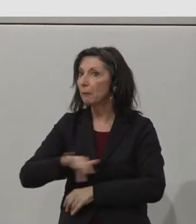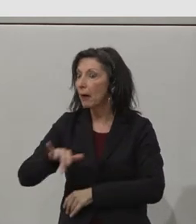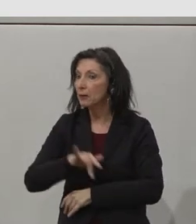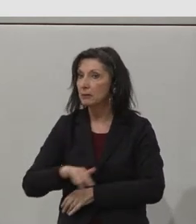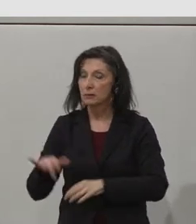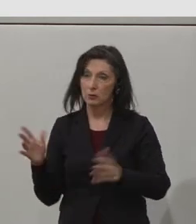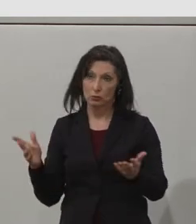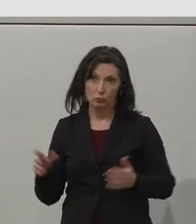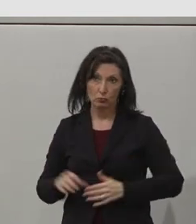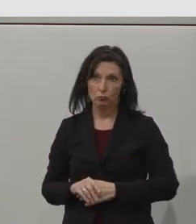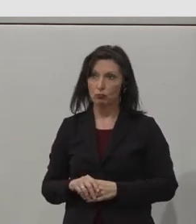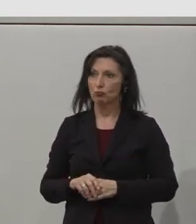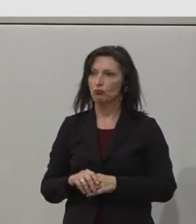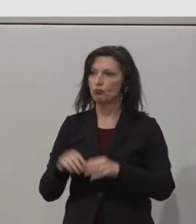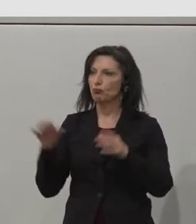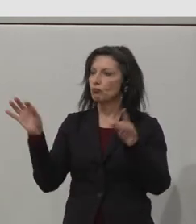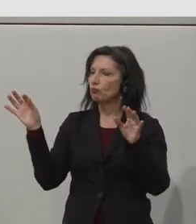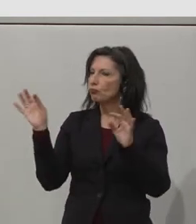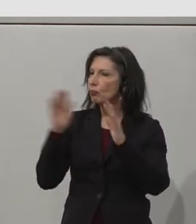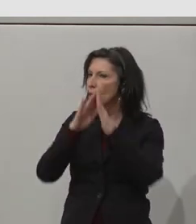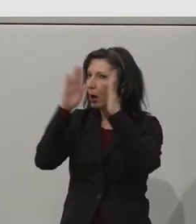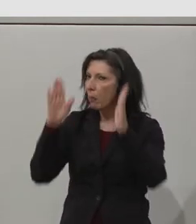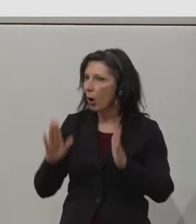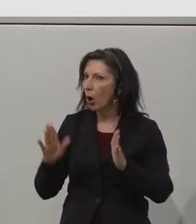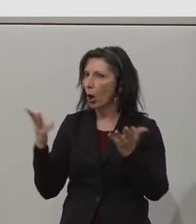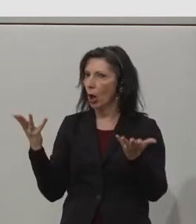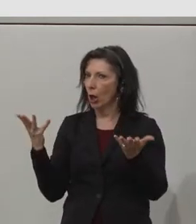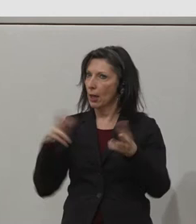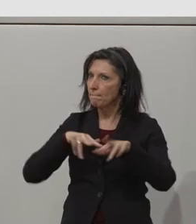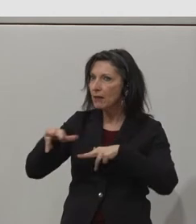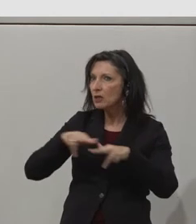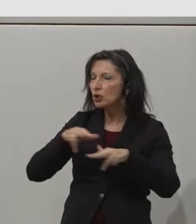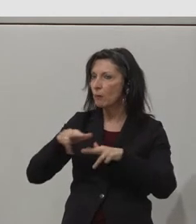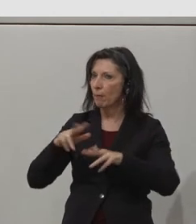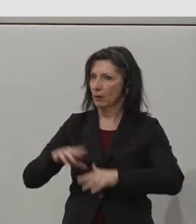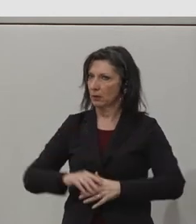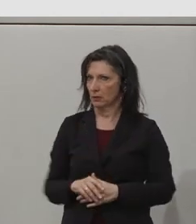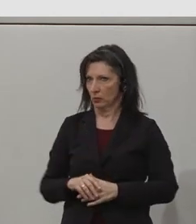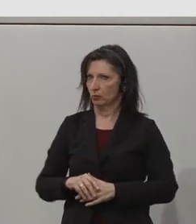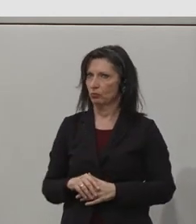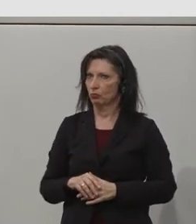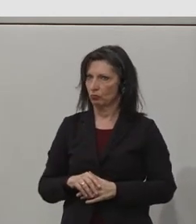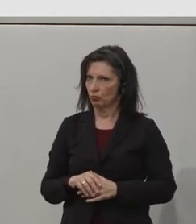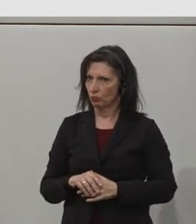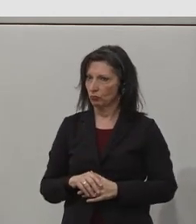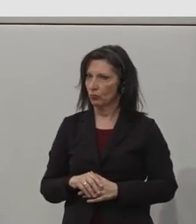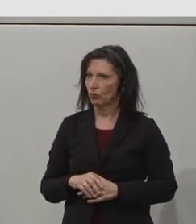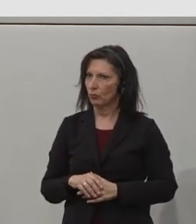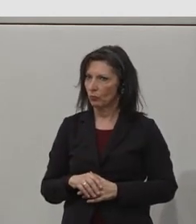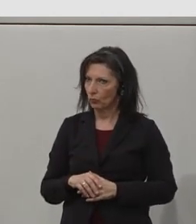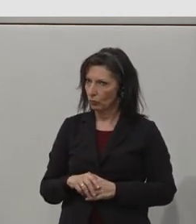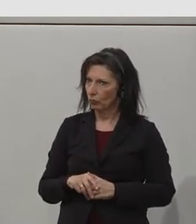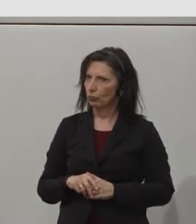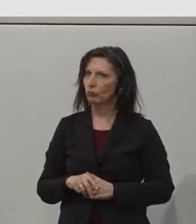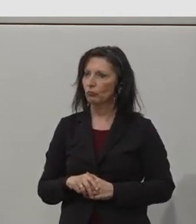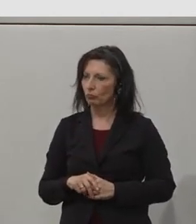coordinating supplies for a very busy office, to managing the post within the office, there's huge amount